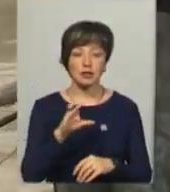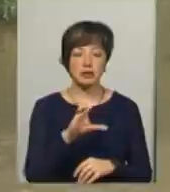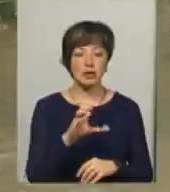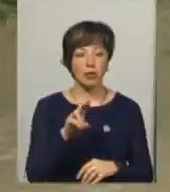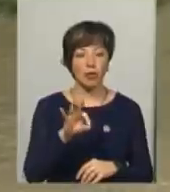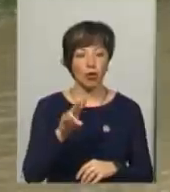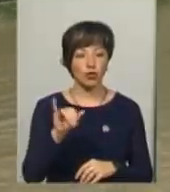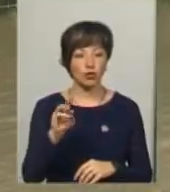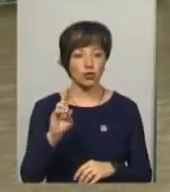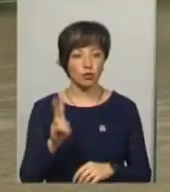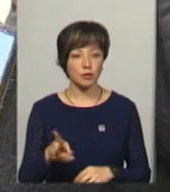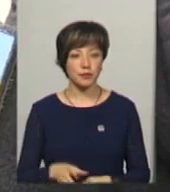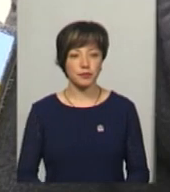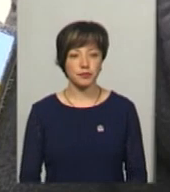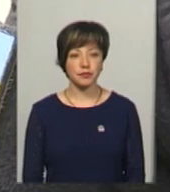Поліщук.